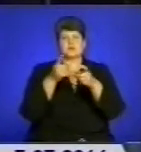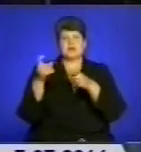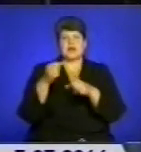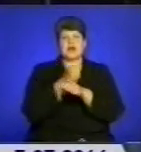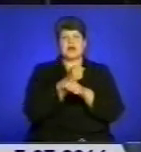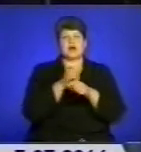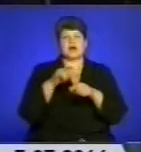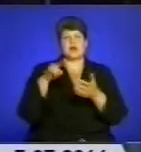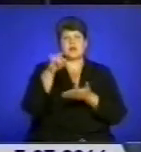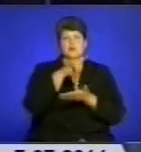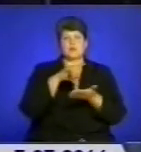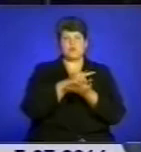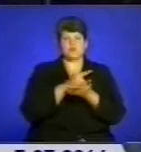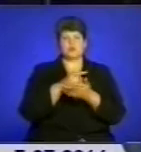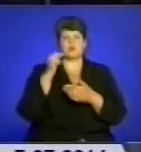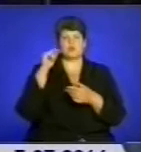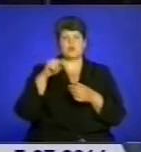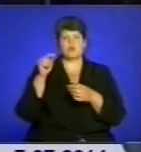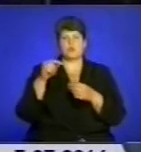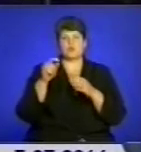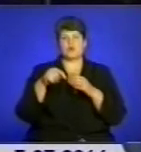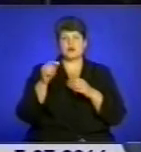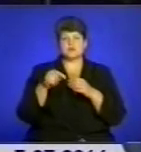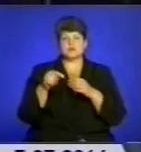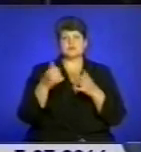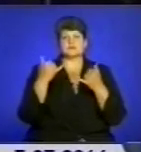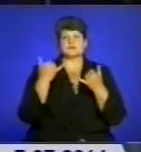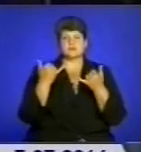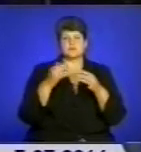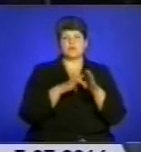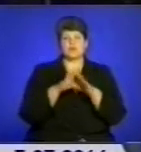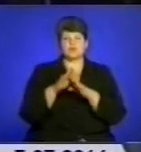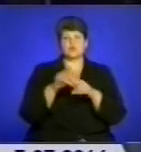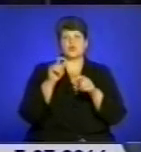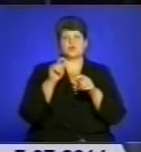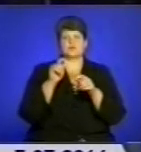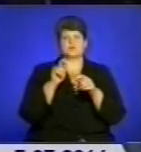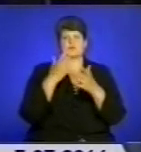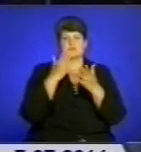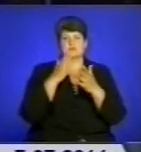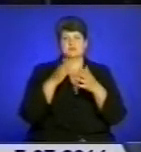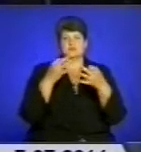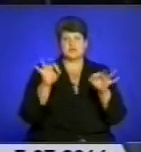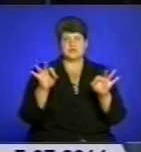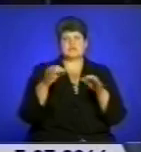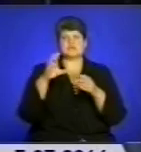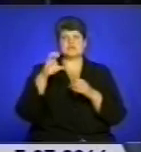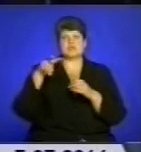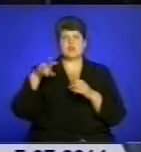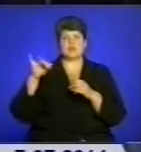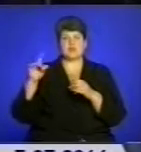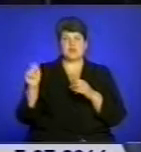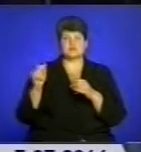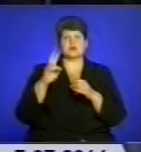українські війська продовжують звільняти міста Донбасу від бойовиків. Повністю контролюють Слов'янськ та Краматорськ Донецької області,